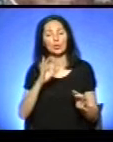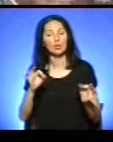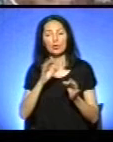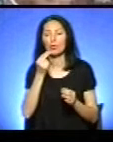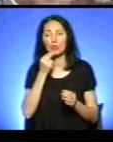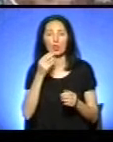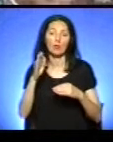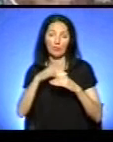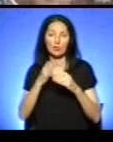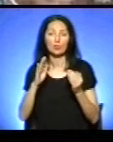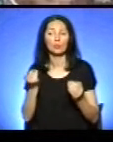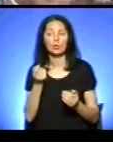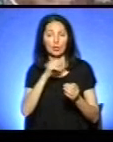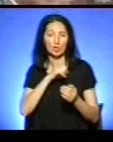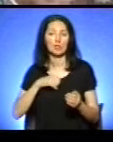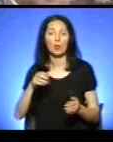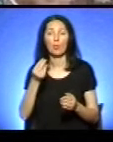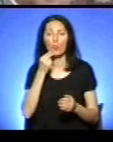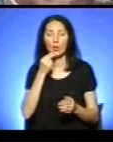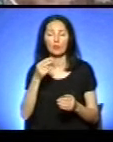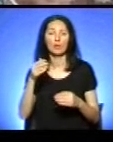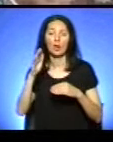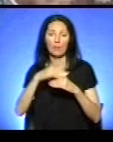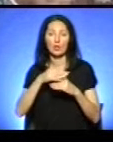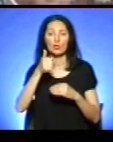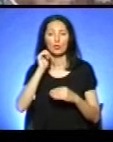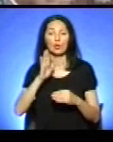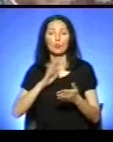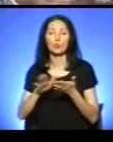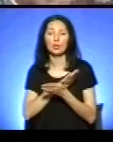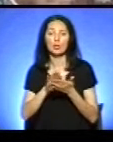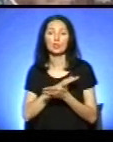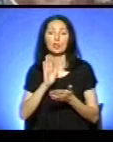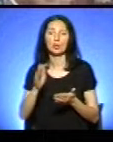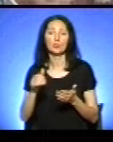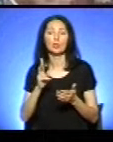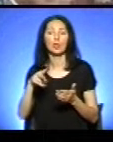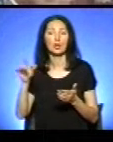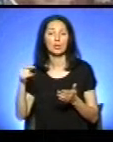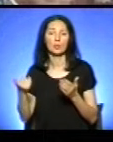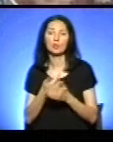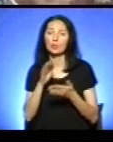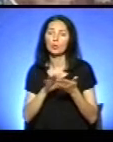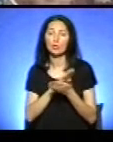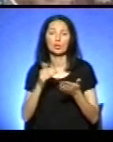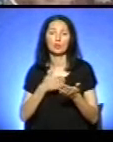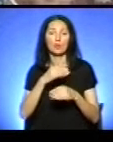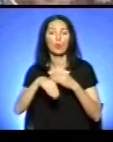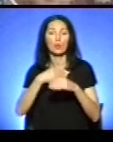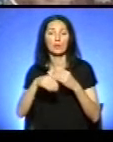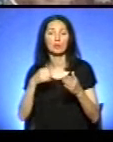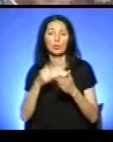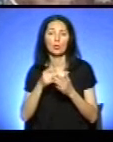поїх. Завтра знову буде чистка, будуть ставити клізни робити, знову чистка буде в дитини, знову перев'язки, підготовка до